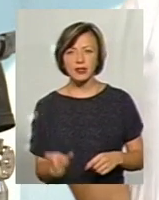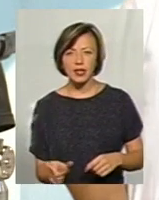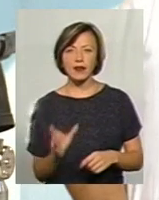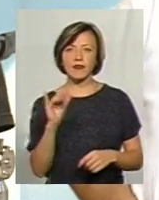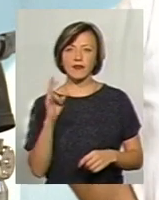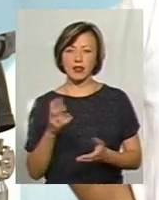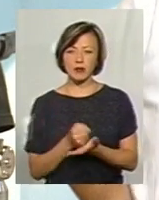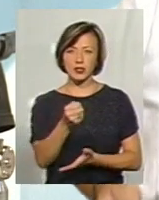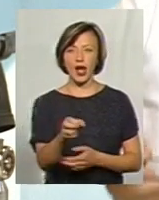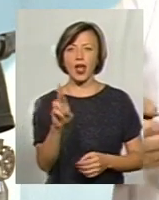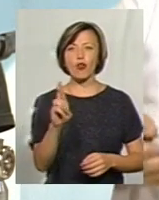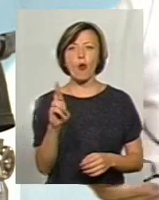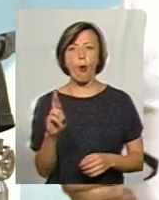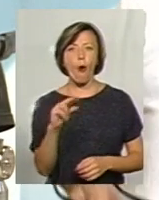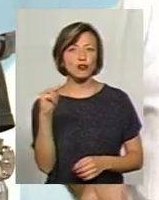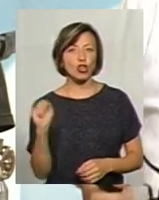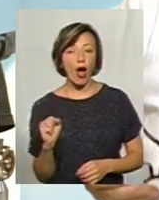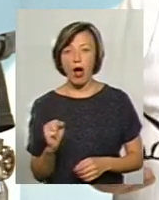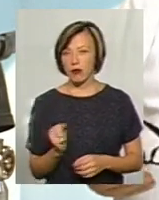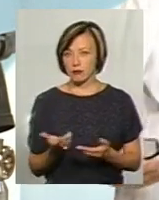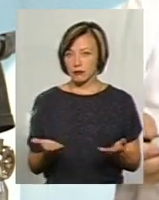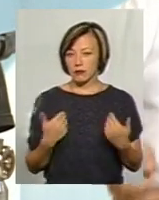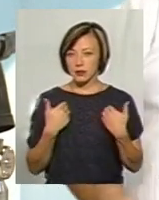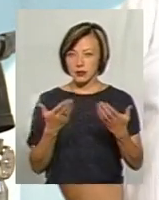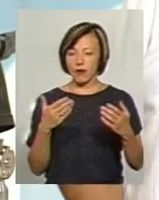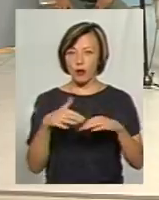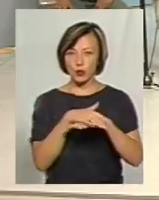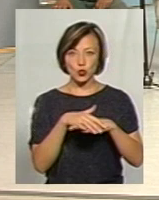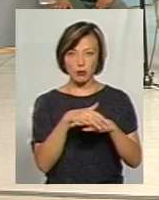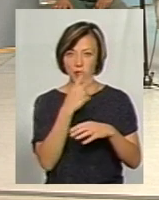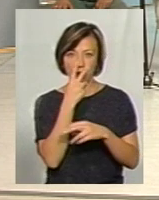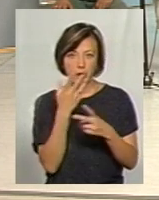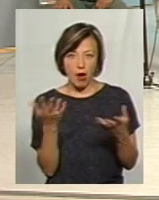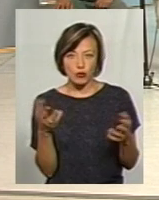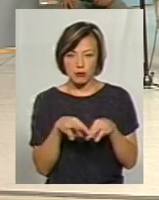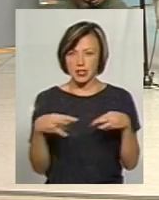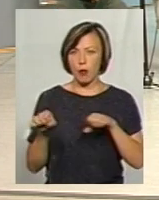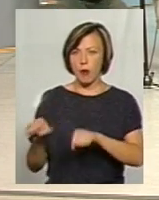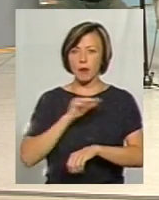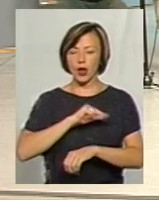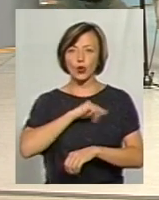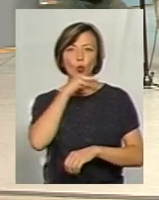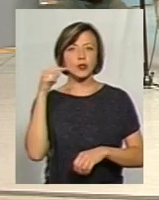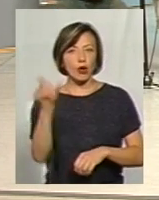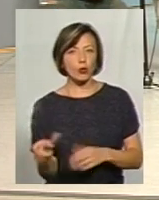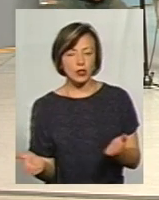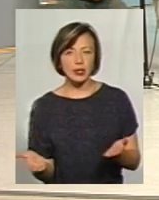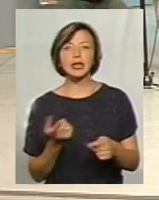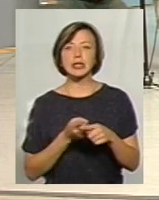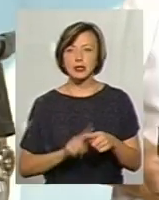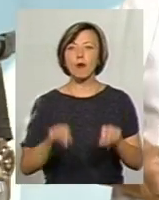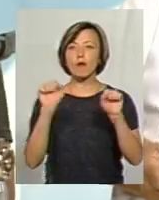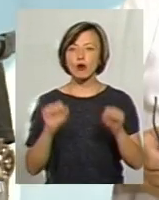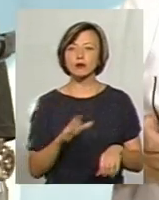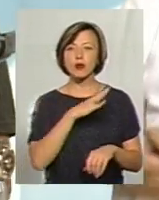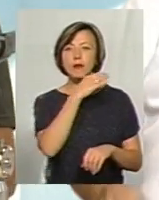Януковича. Хіба ми з вами, суспільство, не бачили, що міністром оборони працює російська людина. І це можна